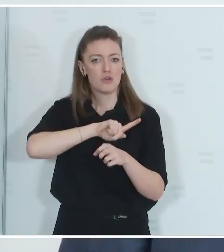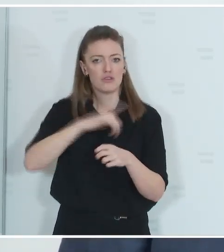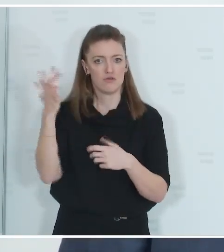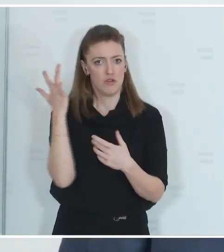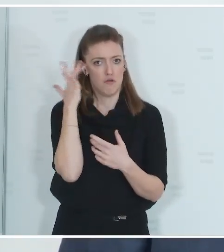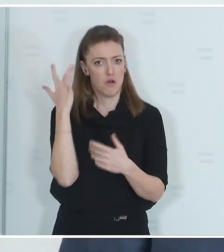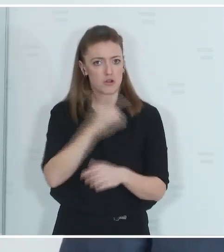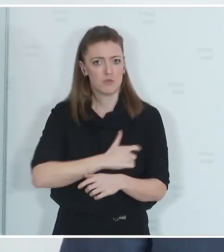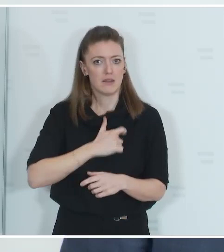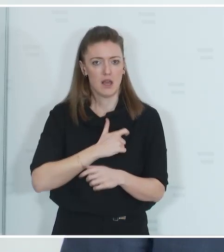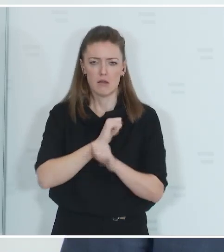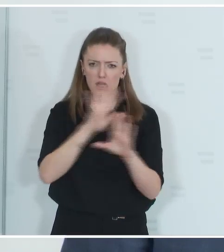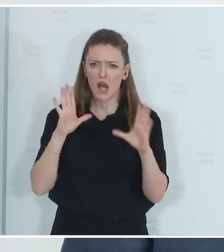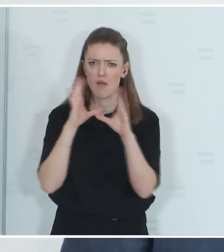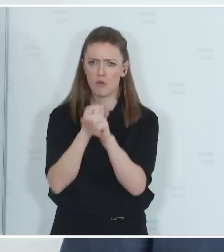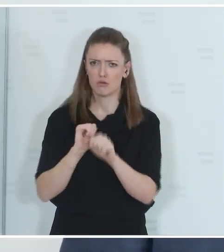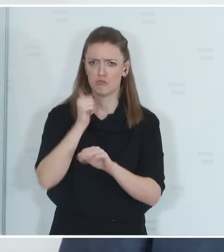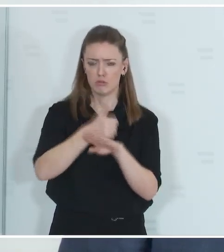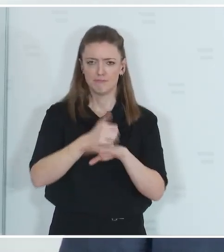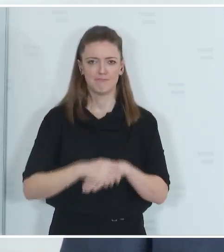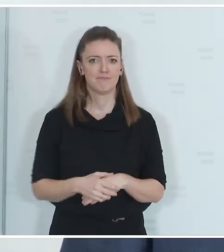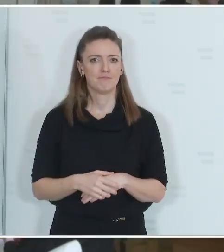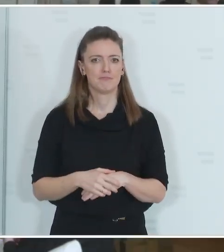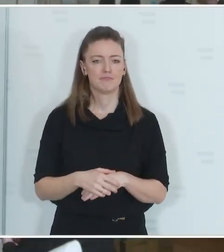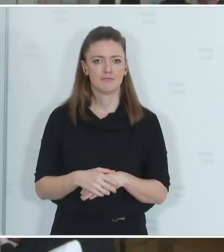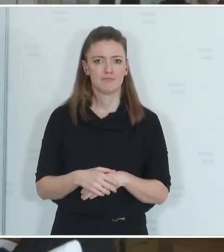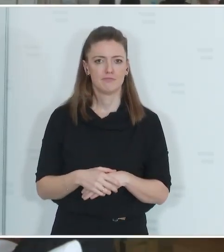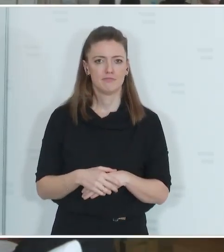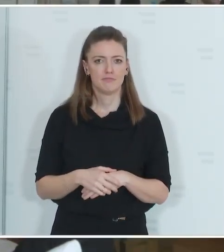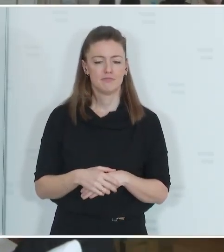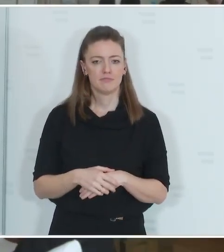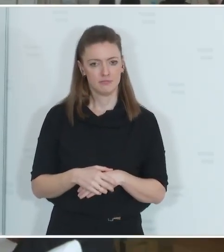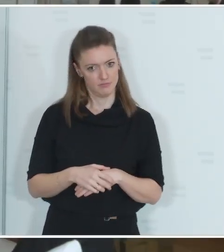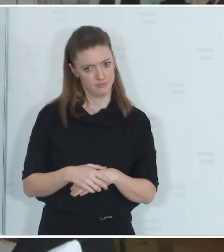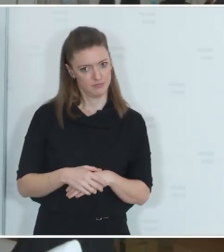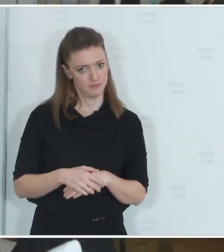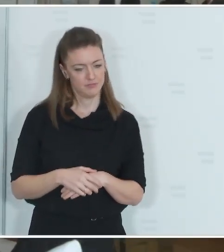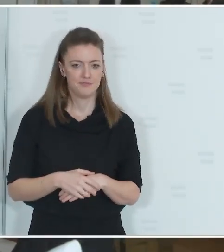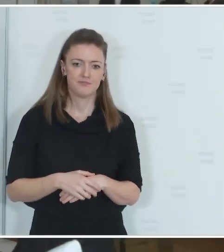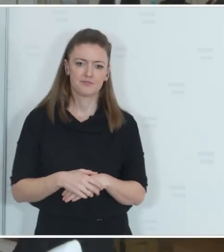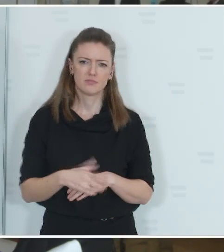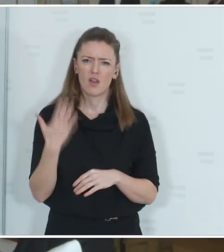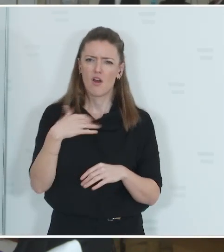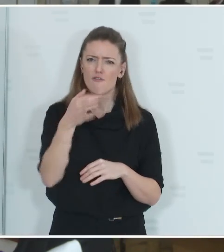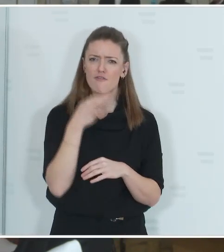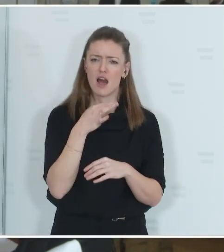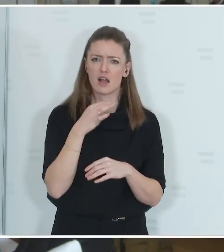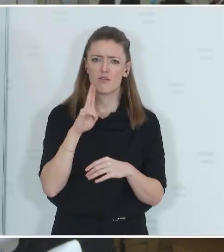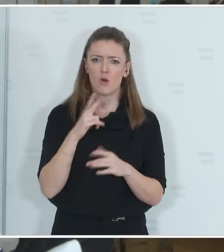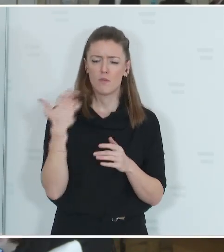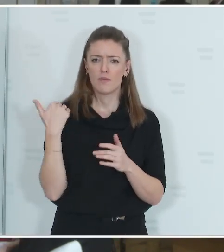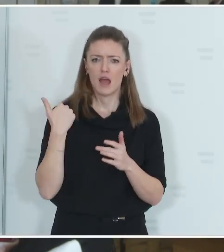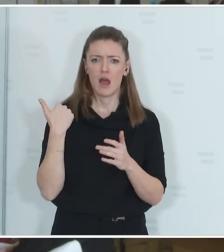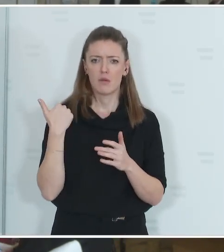Volkspartei hier klar im Fokus stehen. Also die Frage, warum damals bei den Verhandlungen keine